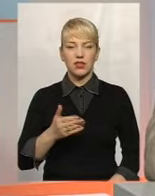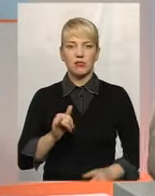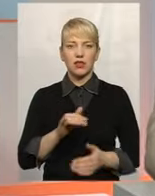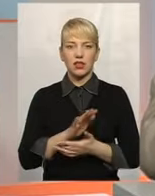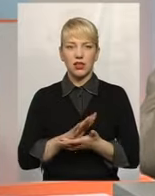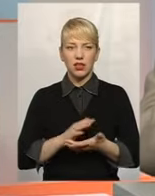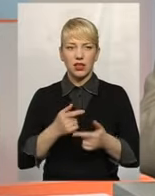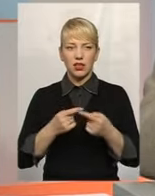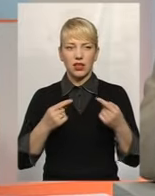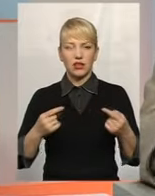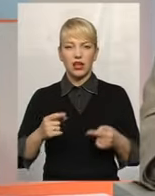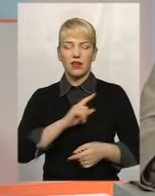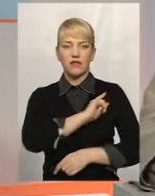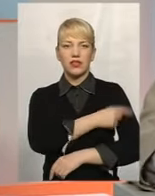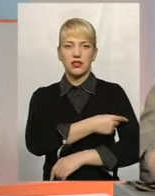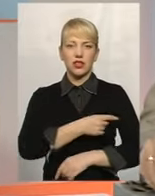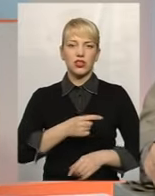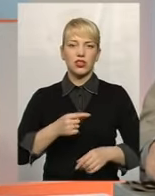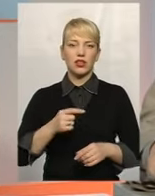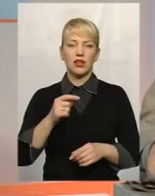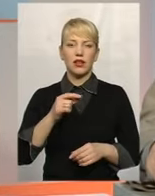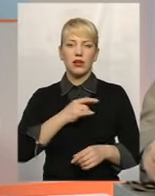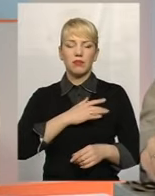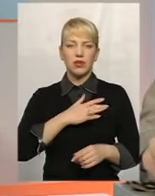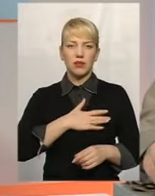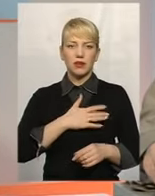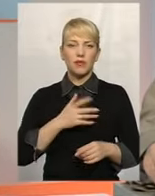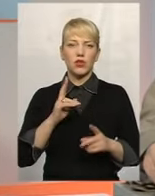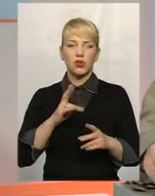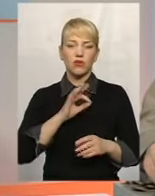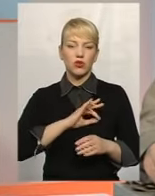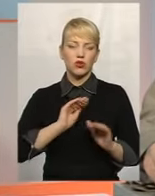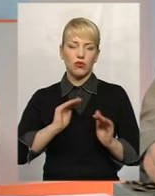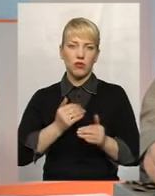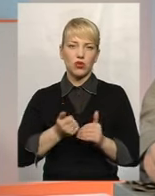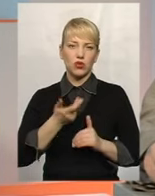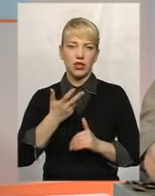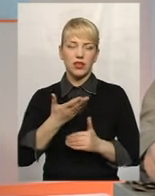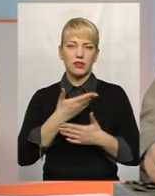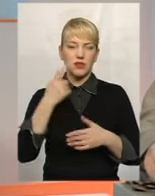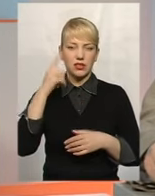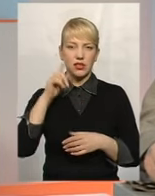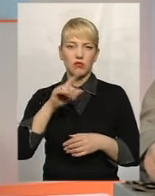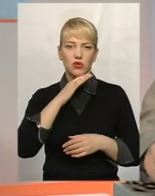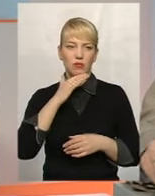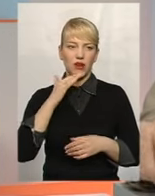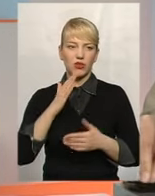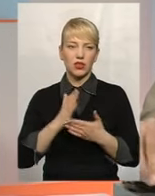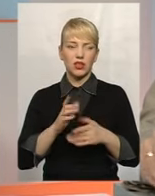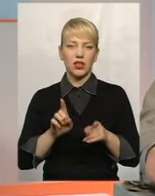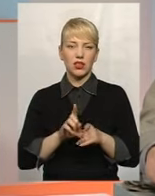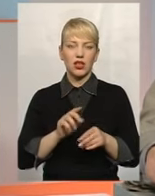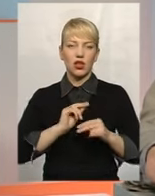фізичні особи-підприємці та приватні підприємства, які використовують меншу кількість, а ми знаємо, що доволі багато таких є